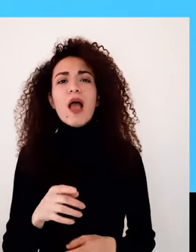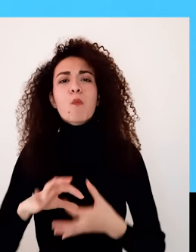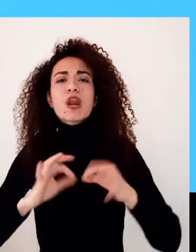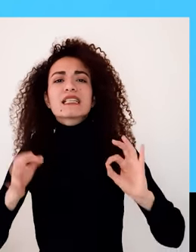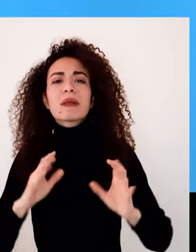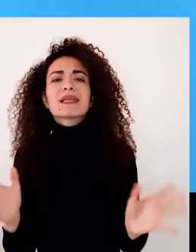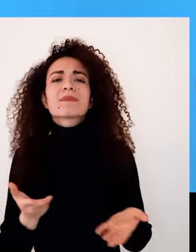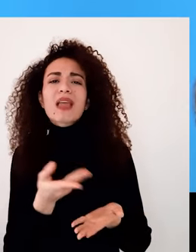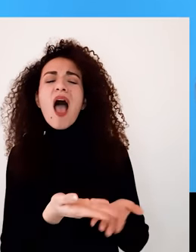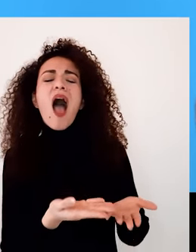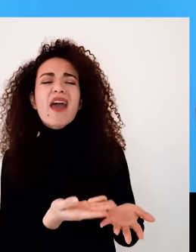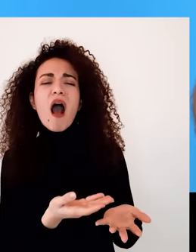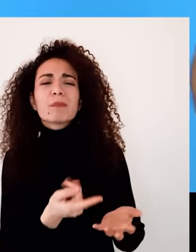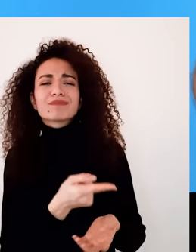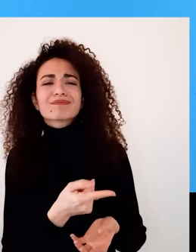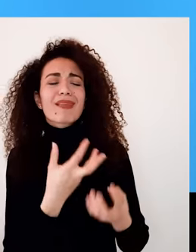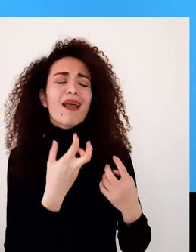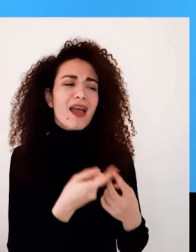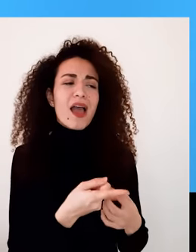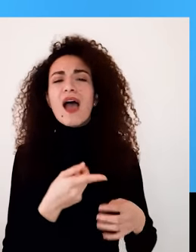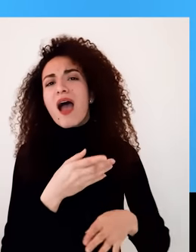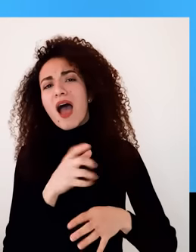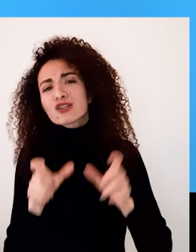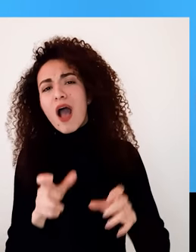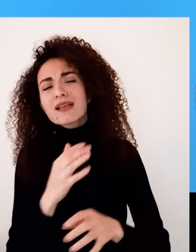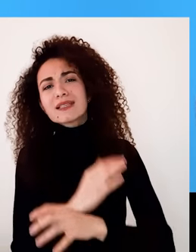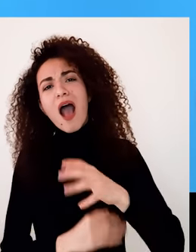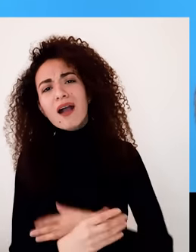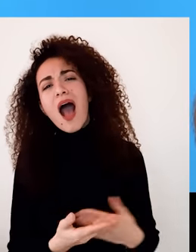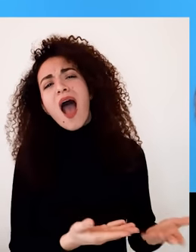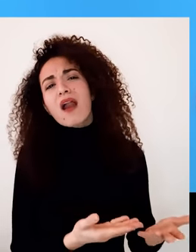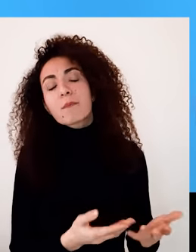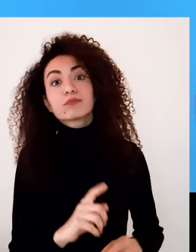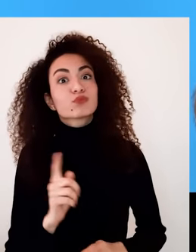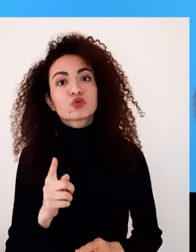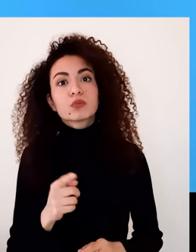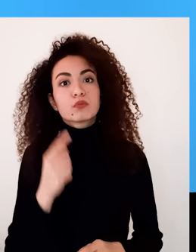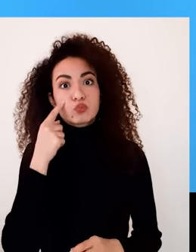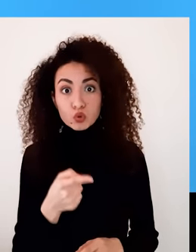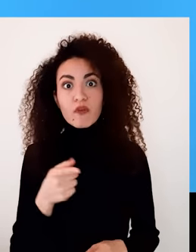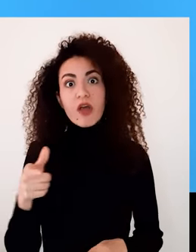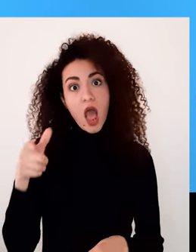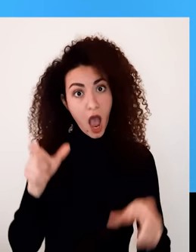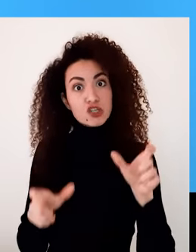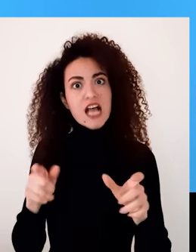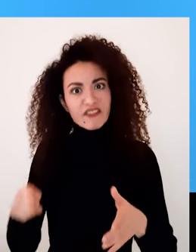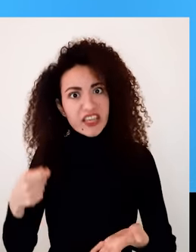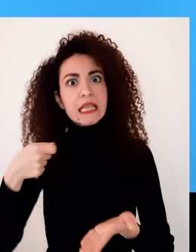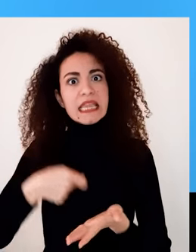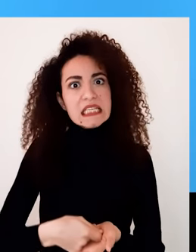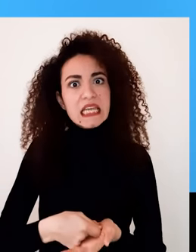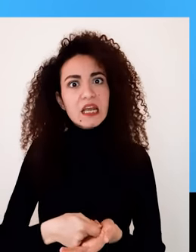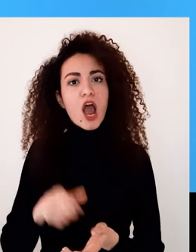النموذج الخيري المطالبة بالحقوق بنموذج دمج مجتمعي حيث تم الاعتراف للأشخاص ضوير إعاقة كمواطنين